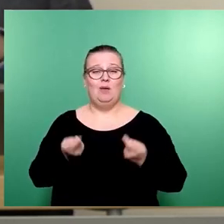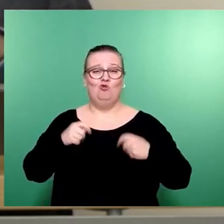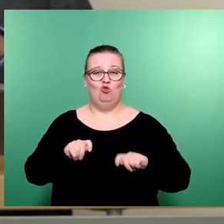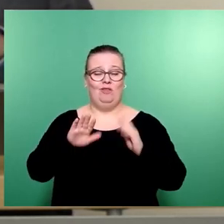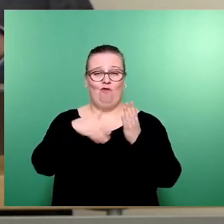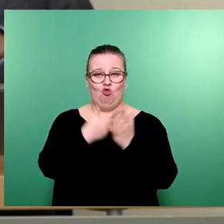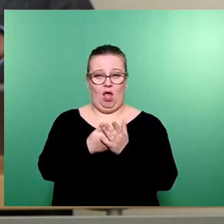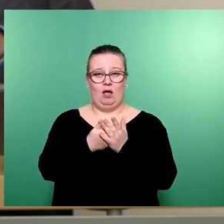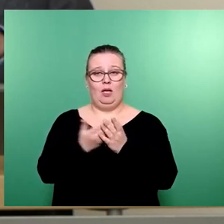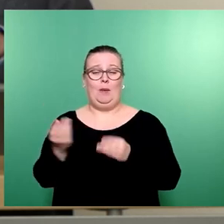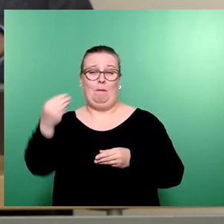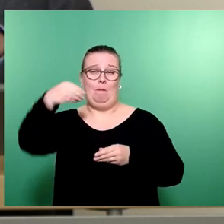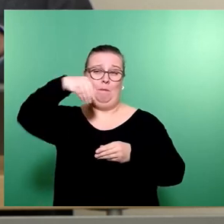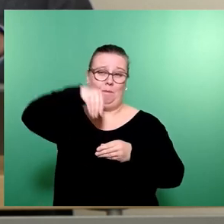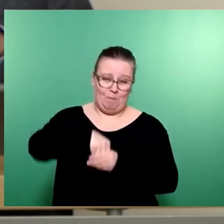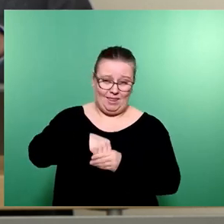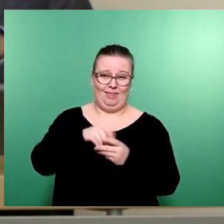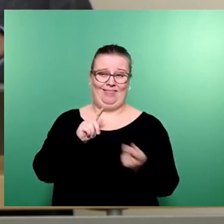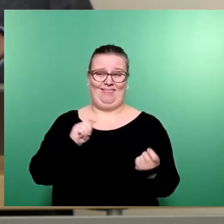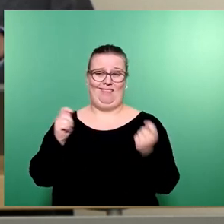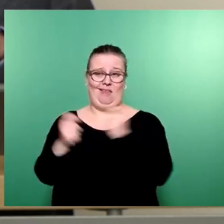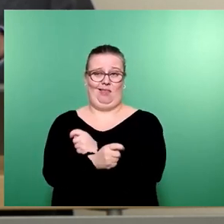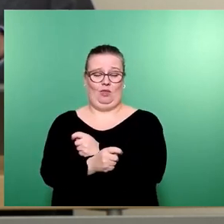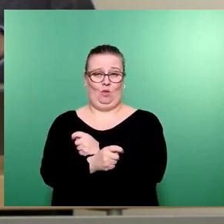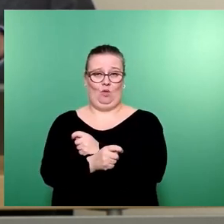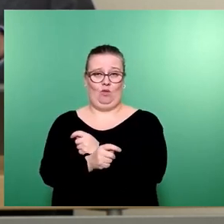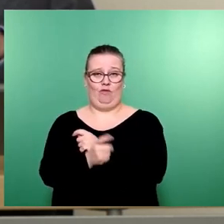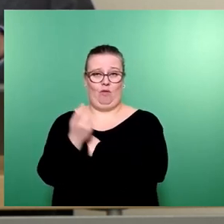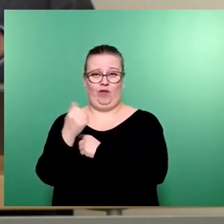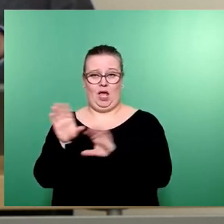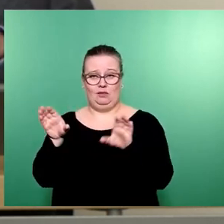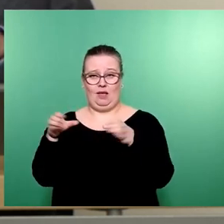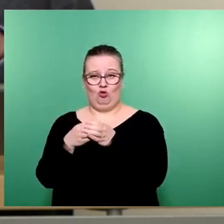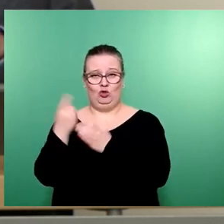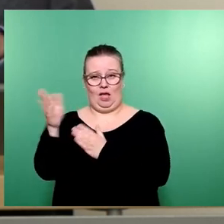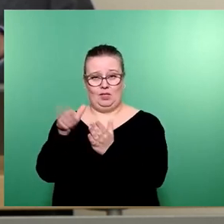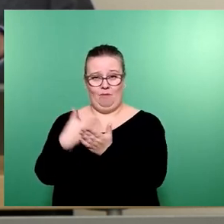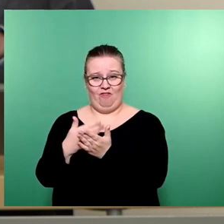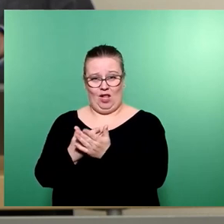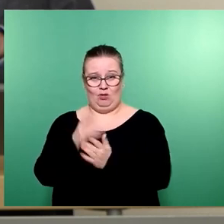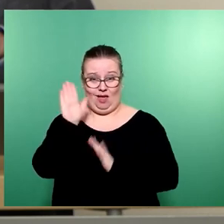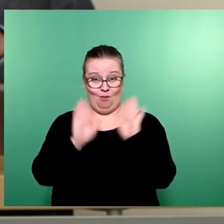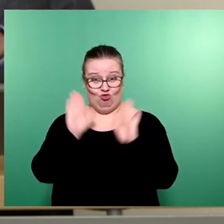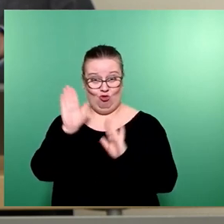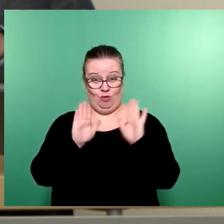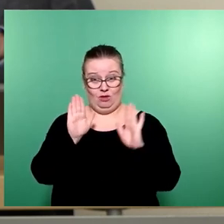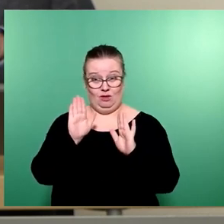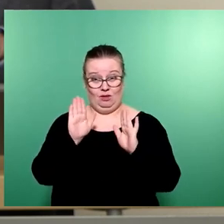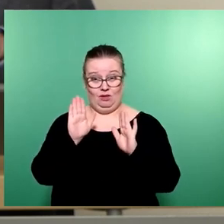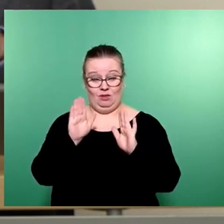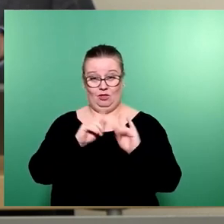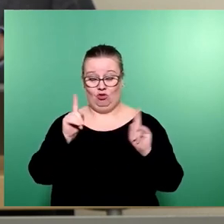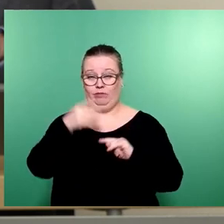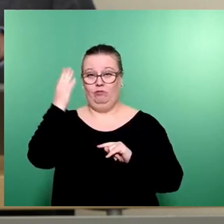war, mit der Änderung, wie der Finanzausschuss es empfohlen hat, abstimmen. Nicht, dann